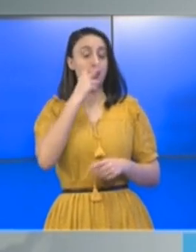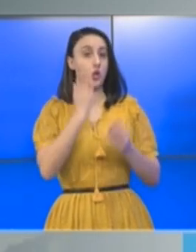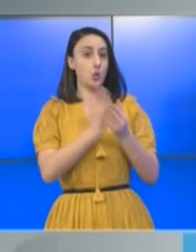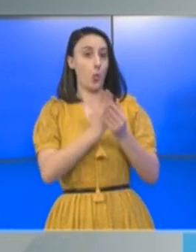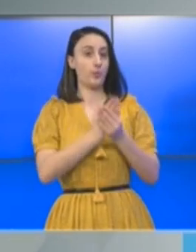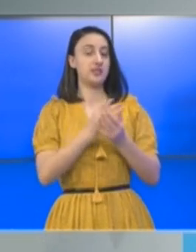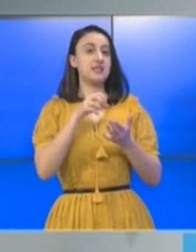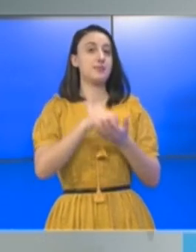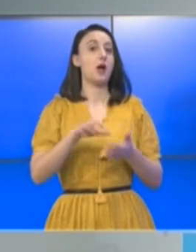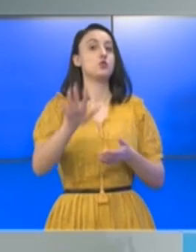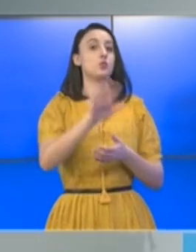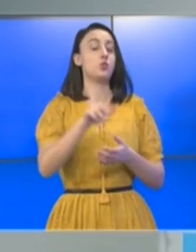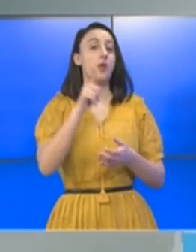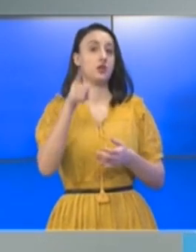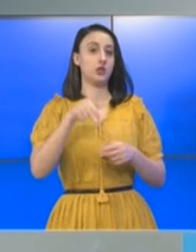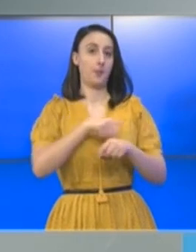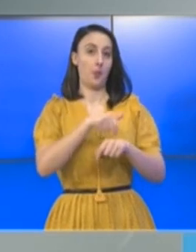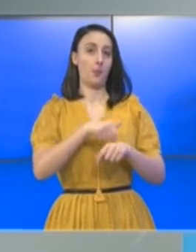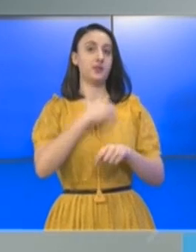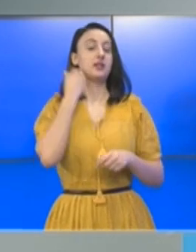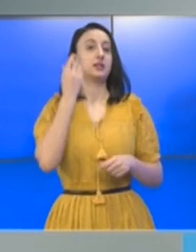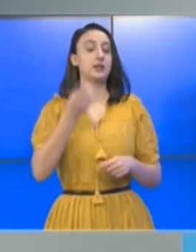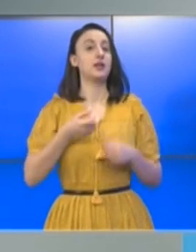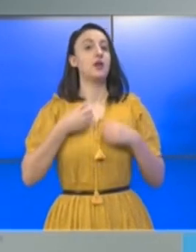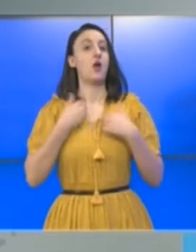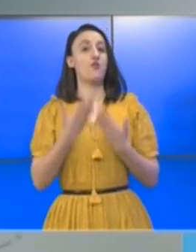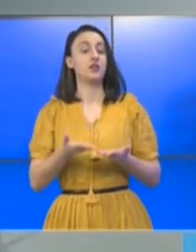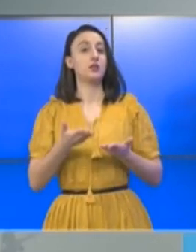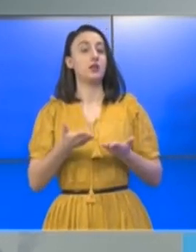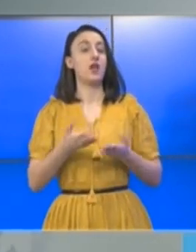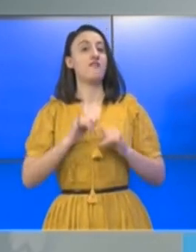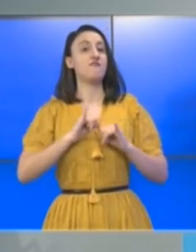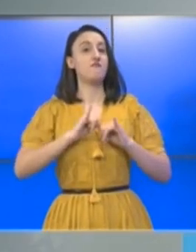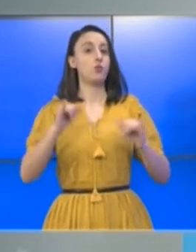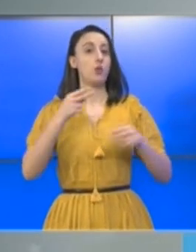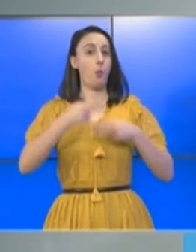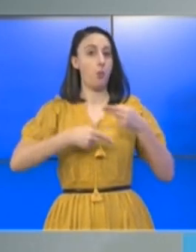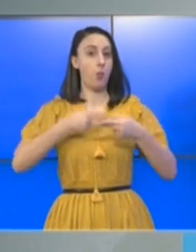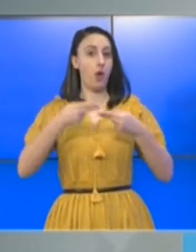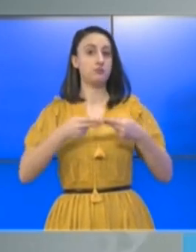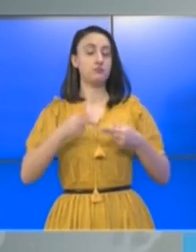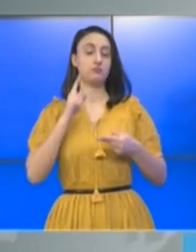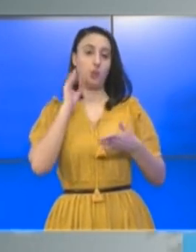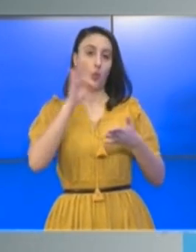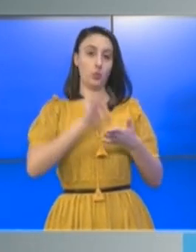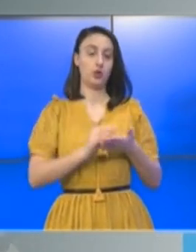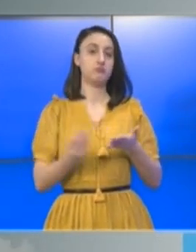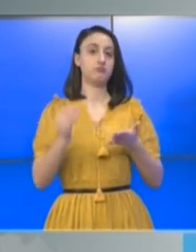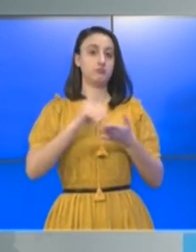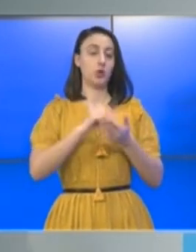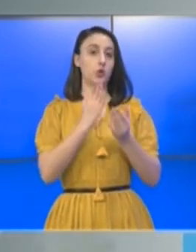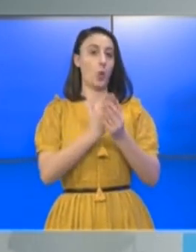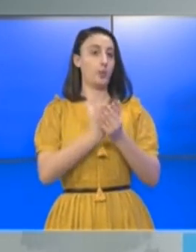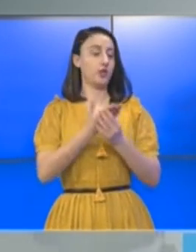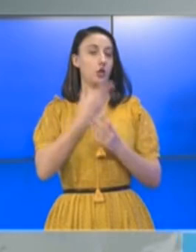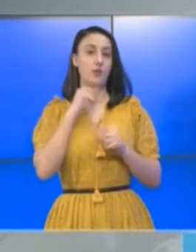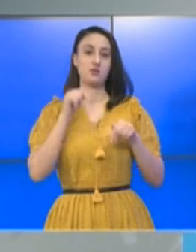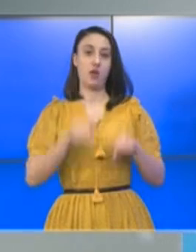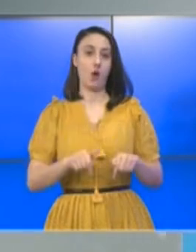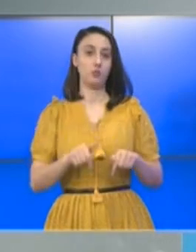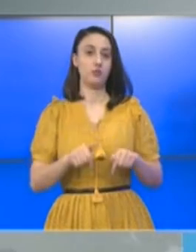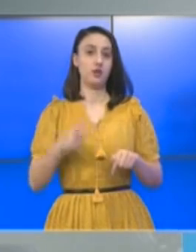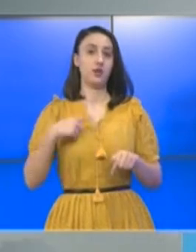documentului în spațiul public la acest moment, când, dată fiind evoluția epidemiei, propunerile cuprinse în document nu mai sunt de